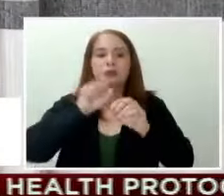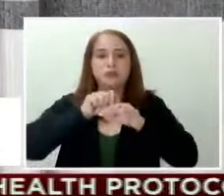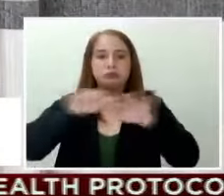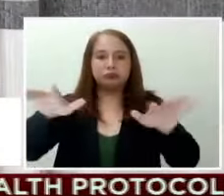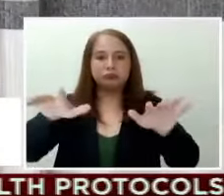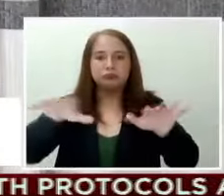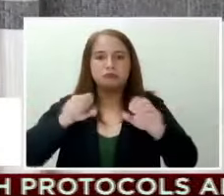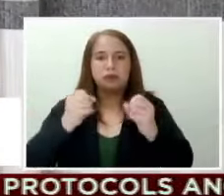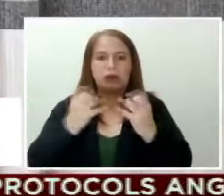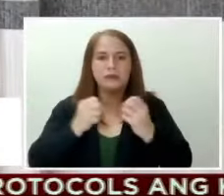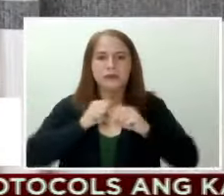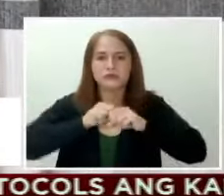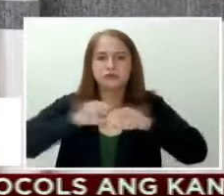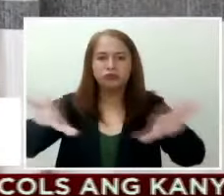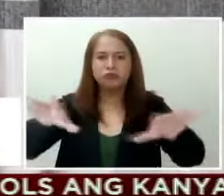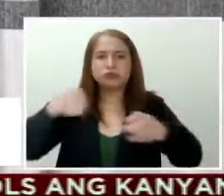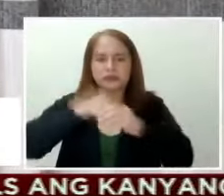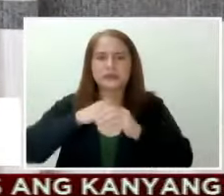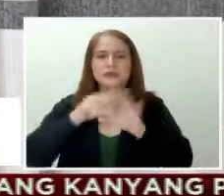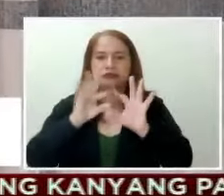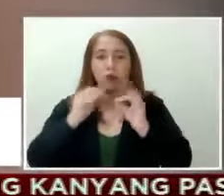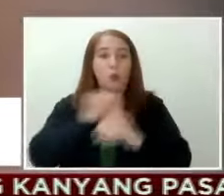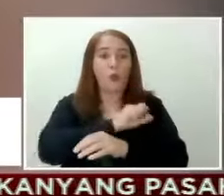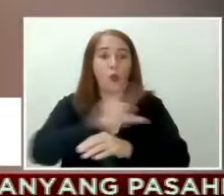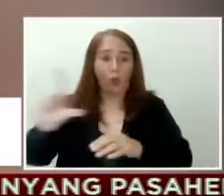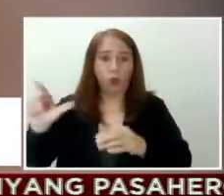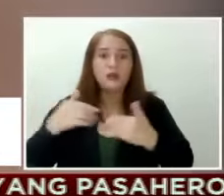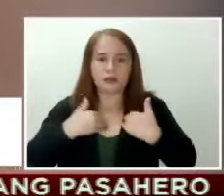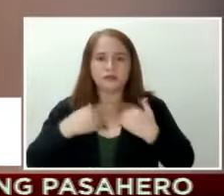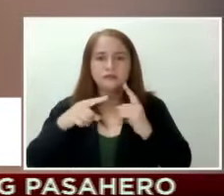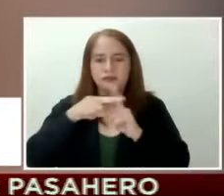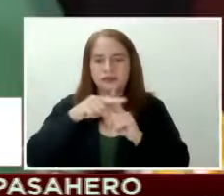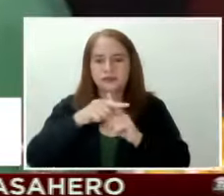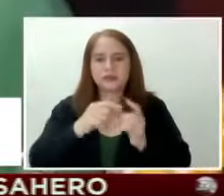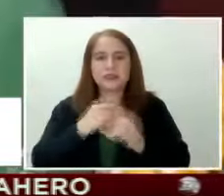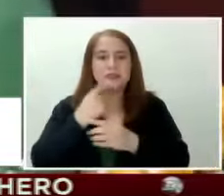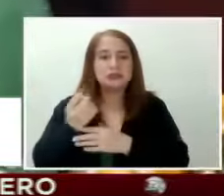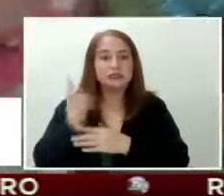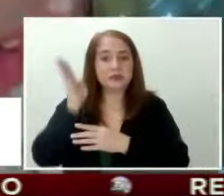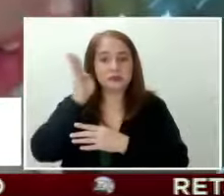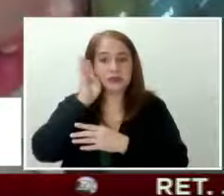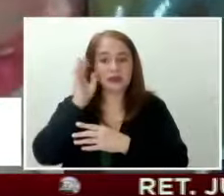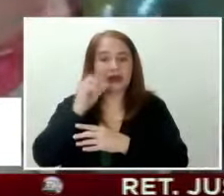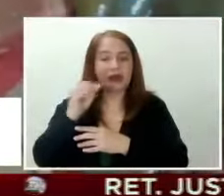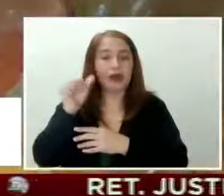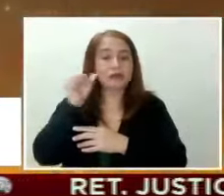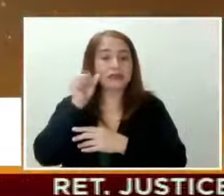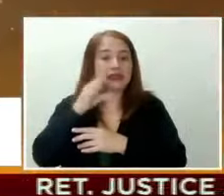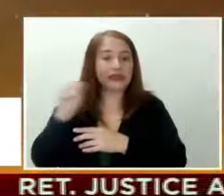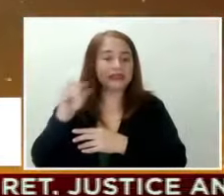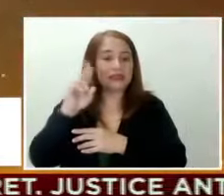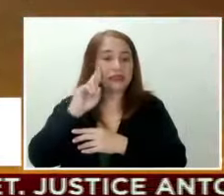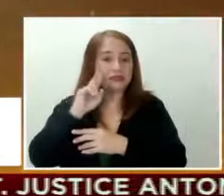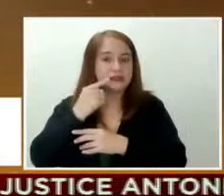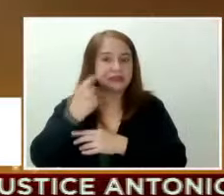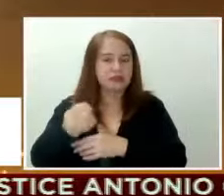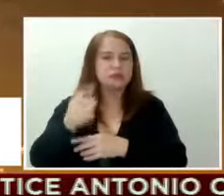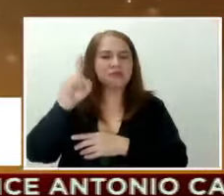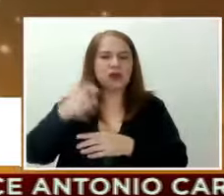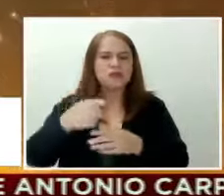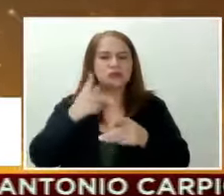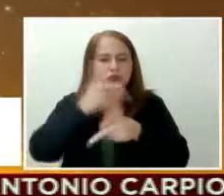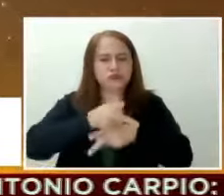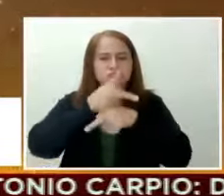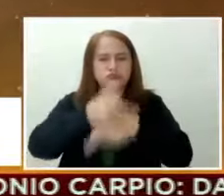bilis nag-spread sa amin, lahat kami tinamaan. Paalala ni na Bianca, Angeli at Riva, magdoble ingat ang